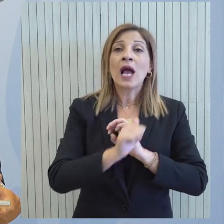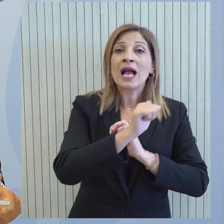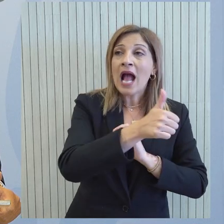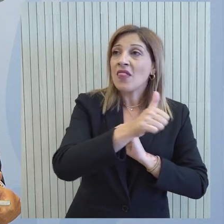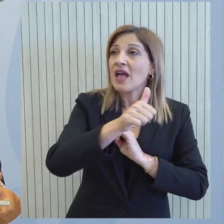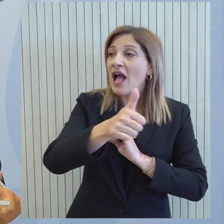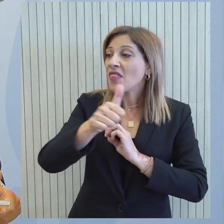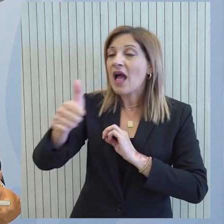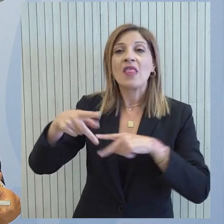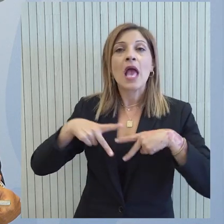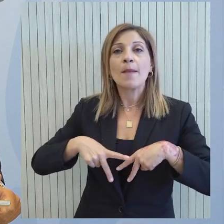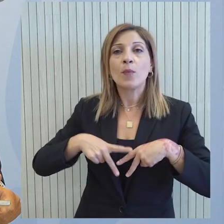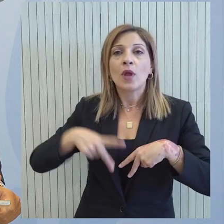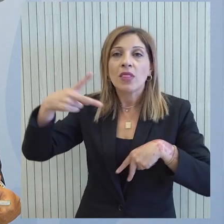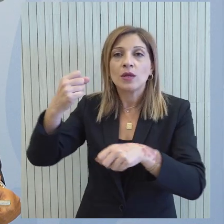κάθε Υπουργείο